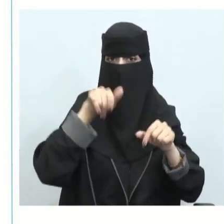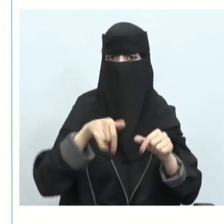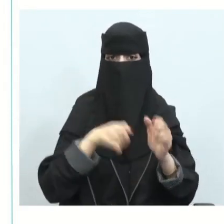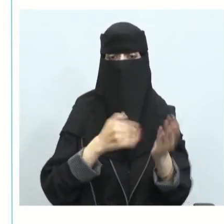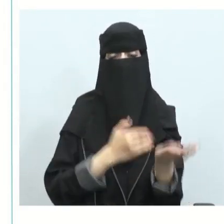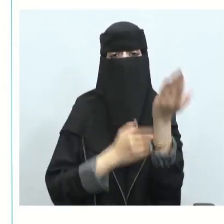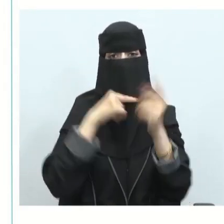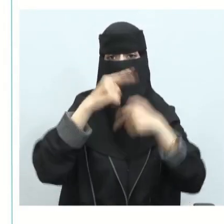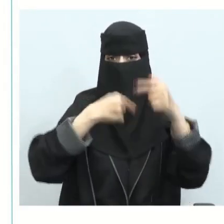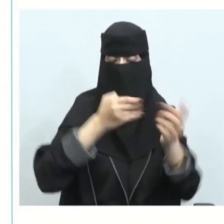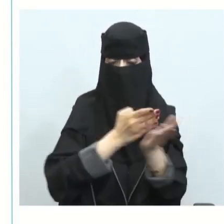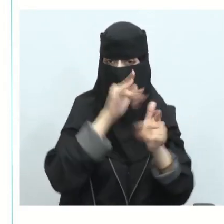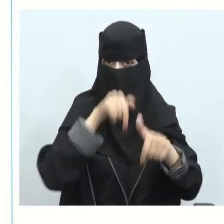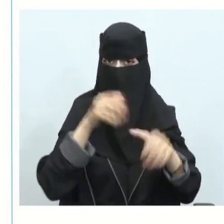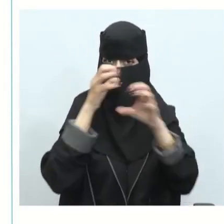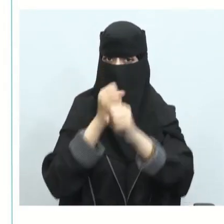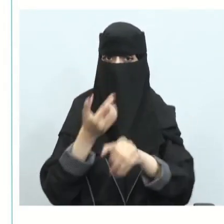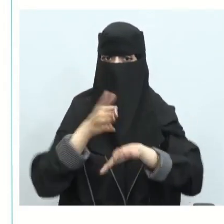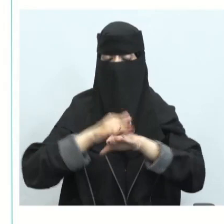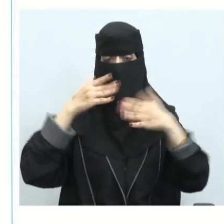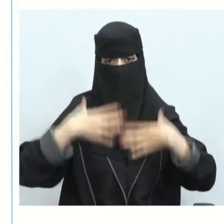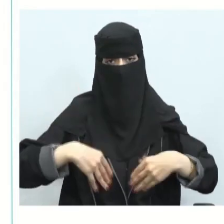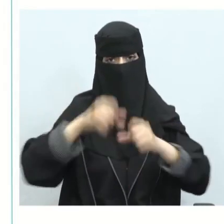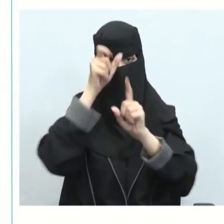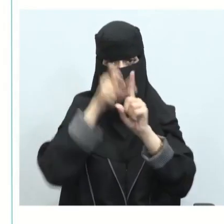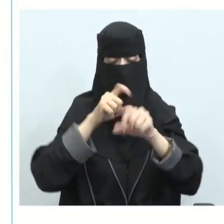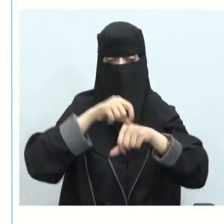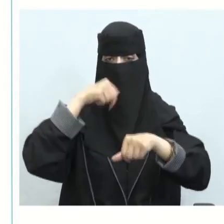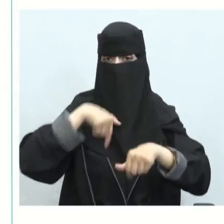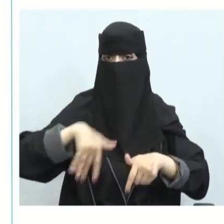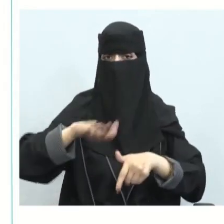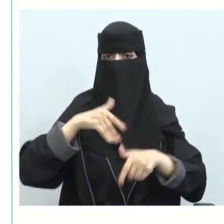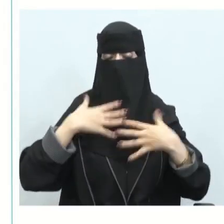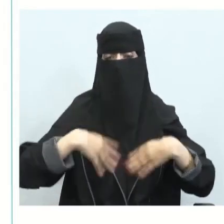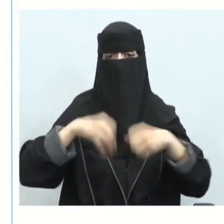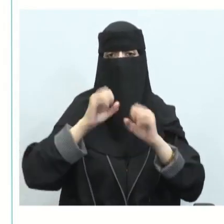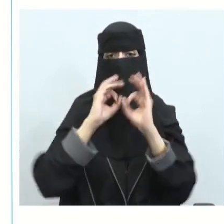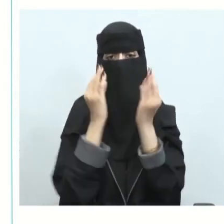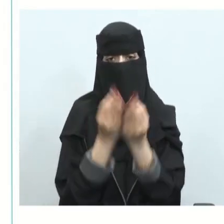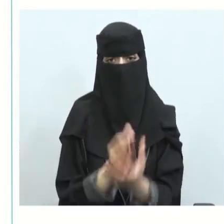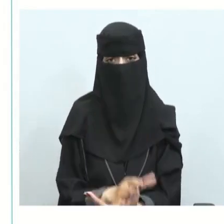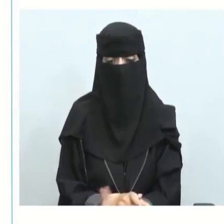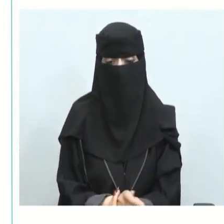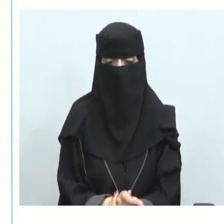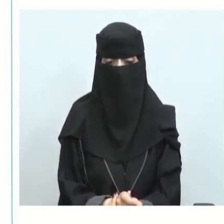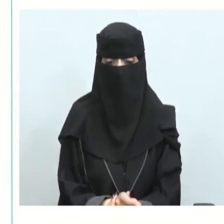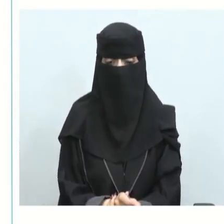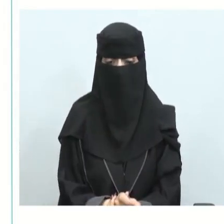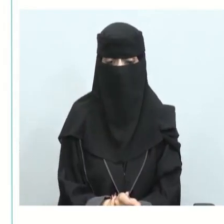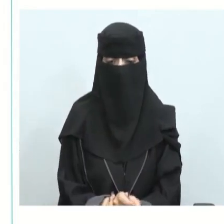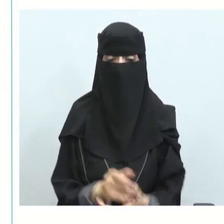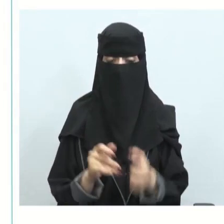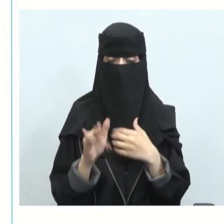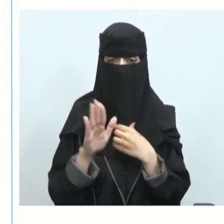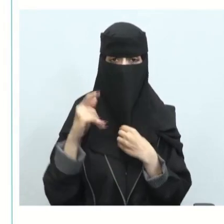قضايا الاستدامة وأيضا محافظة على صحة الناس وأيضا صحة المجتمع بيعة المياه على